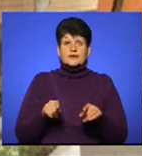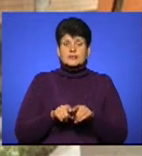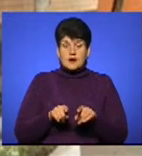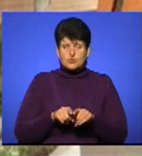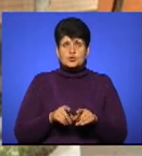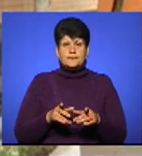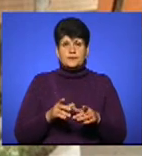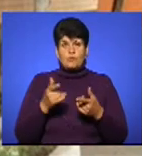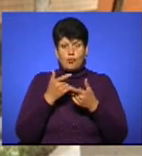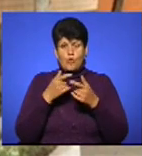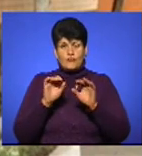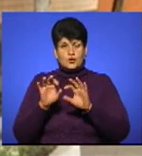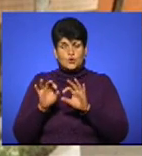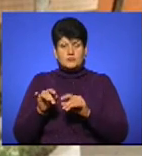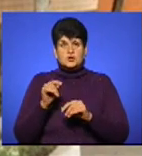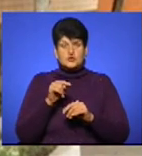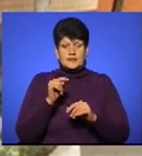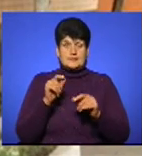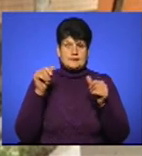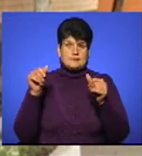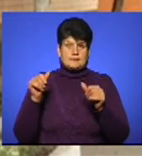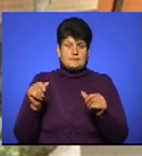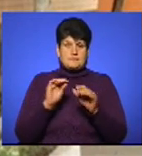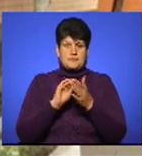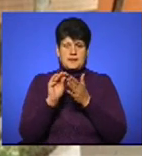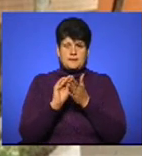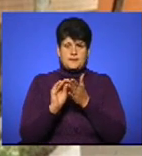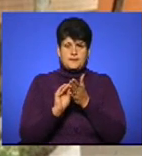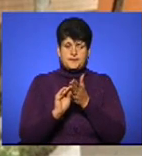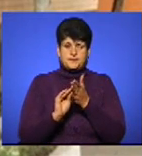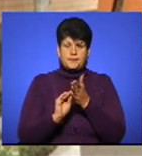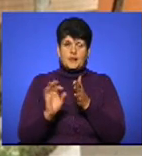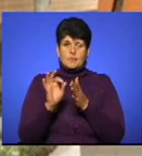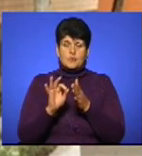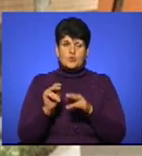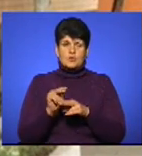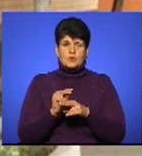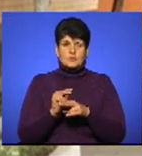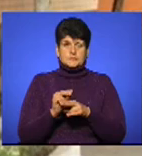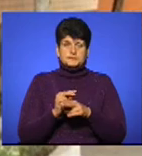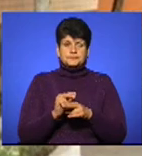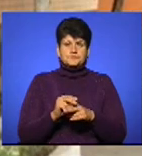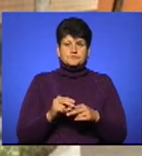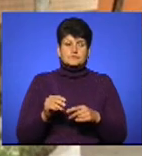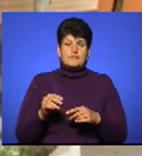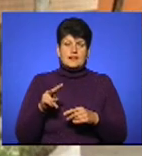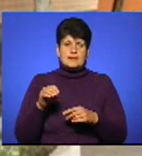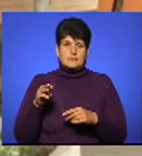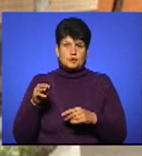повідомили, що на їхніх стендах розміщені пам'ятки з профілактики лептоспірозу серед